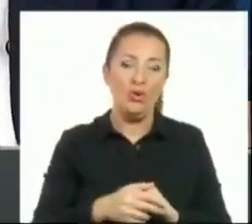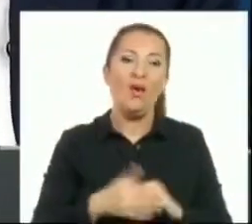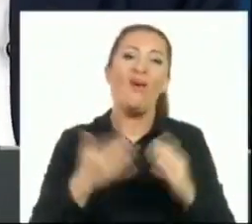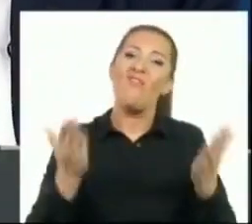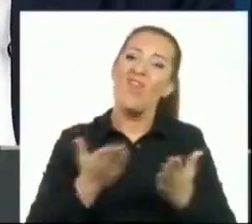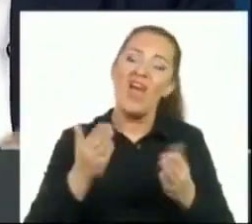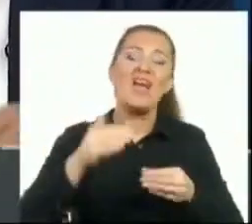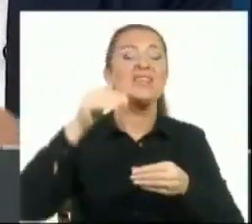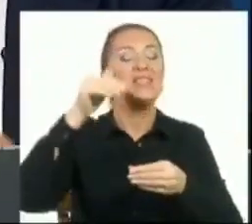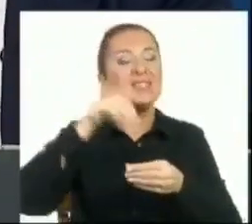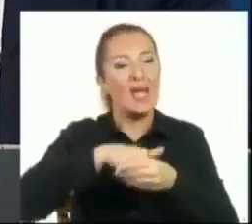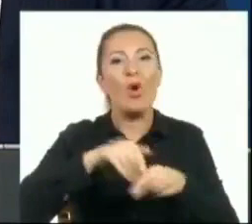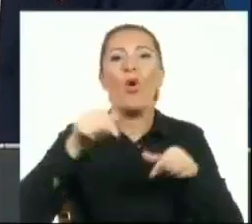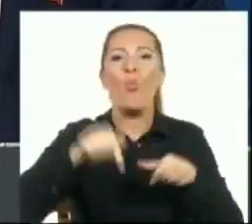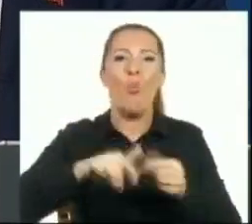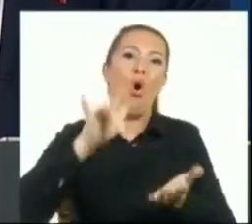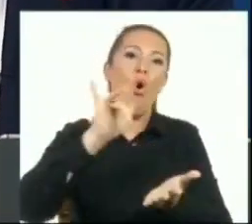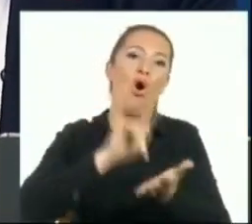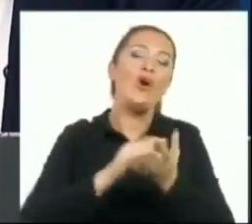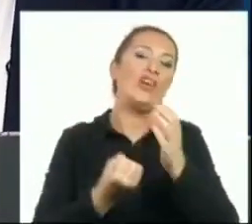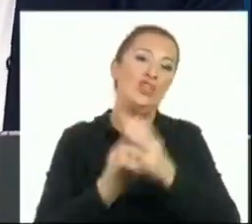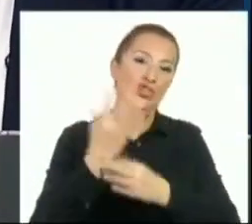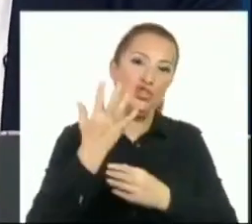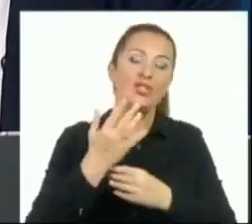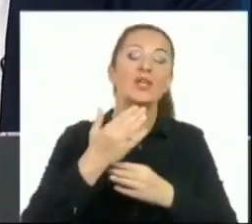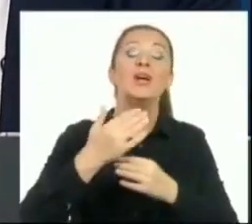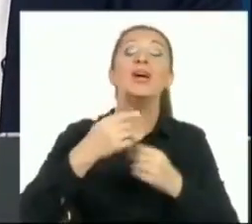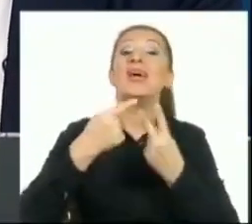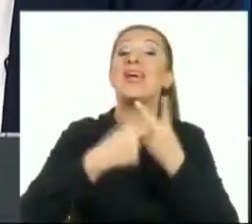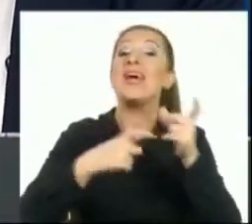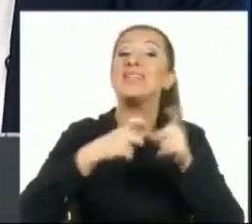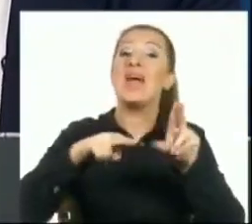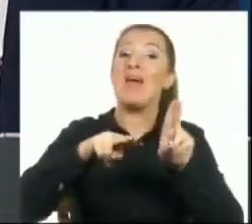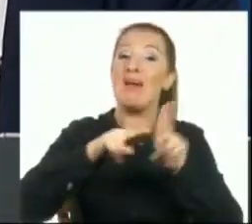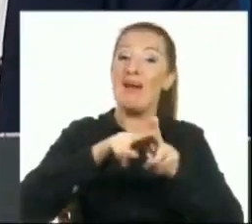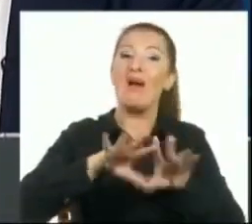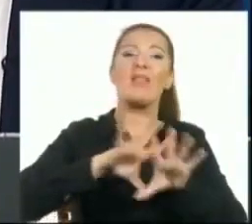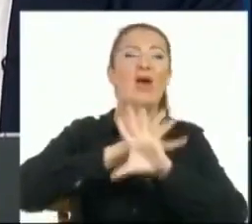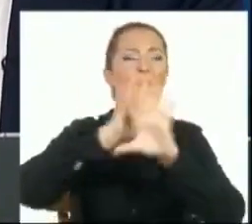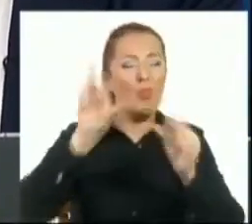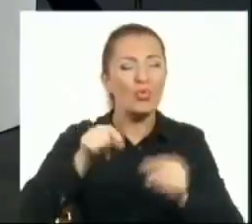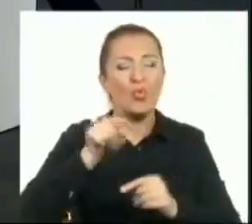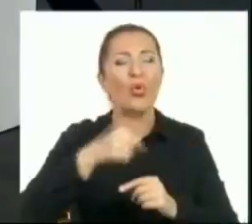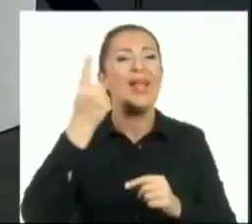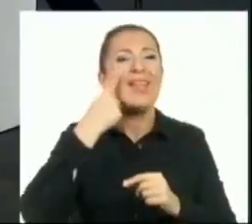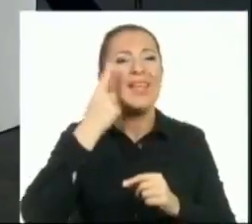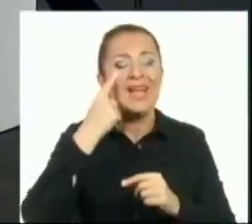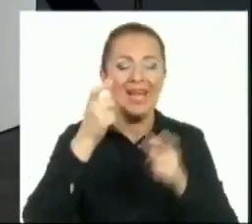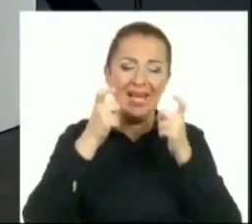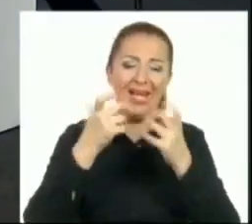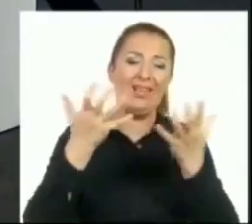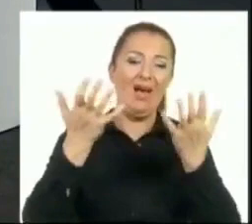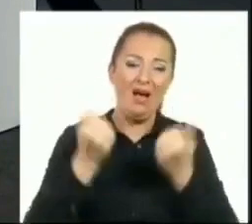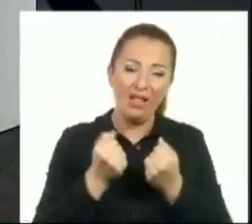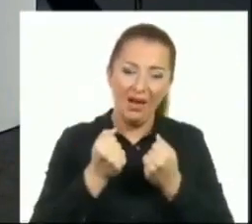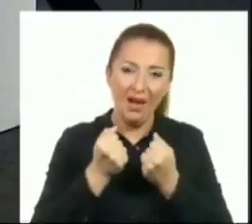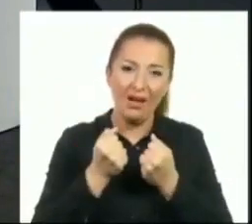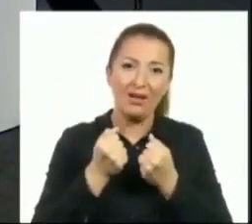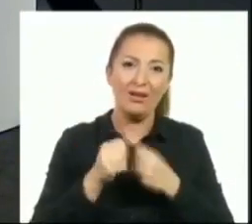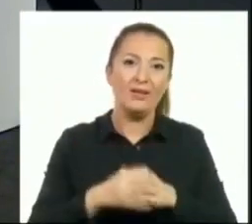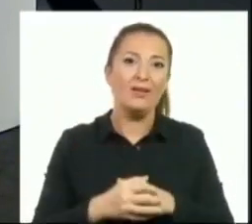sayımlarda da bu ortaya çıktı. Yüksek Seçim Kurulu'da bütün bu delilleri dikkate alarak